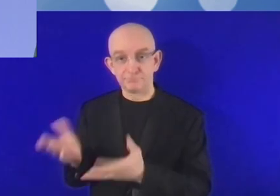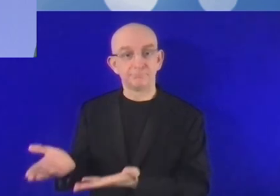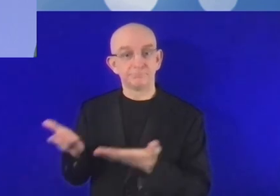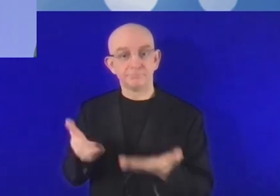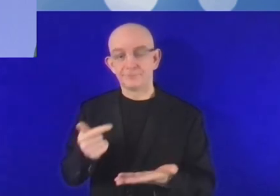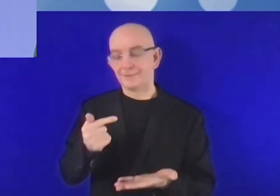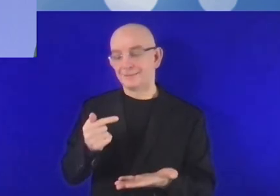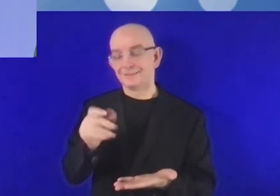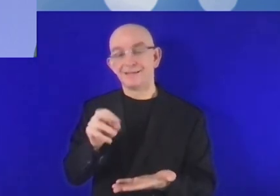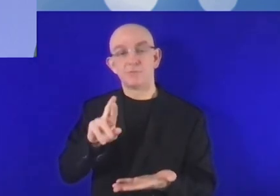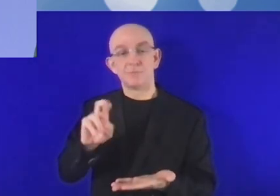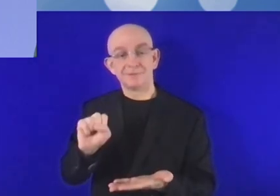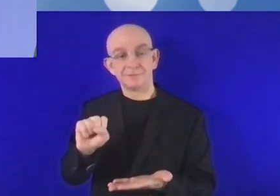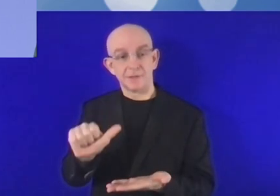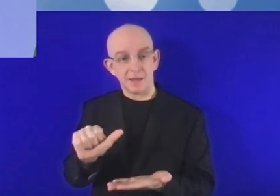Czerwinska,